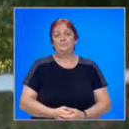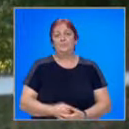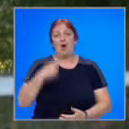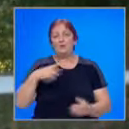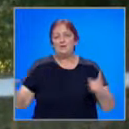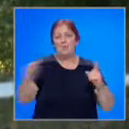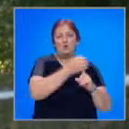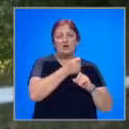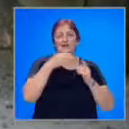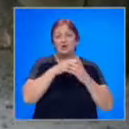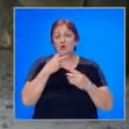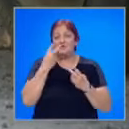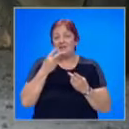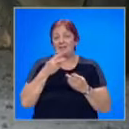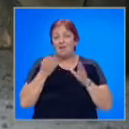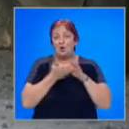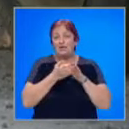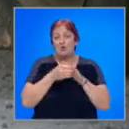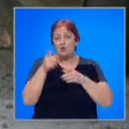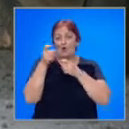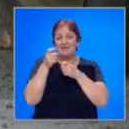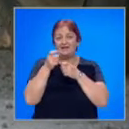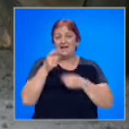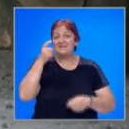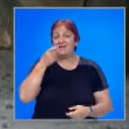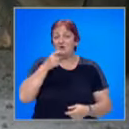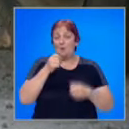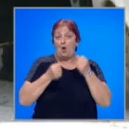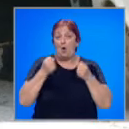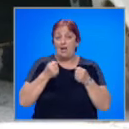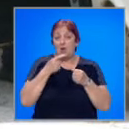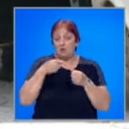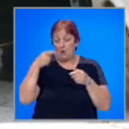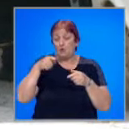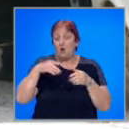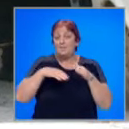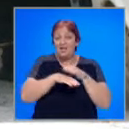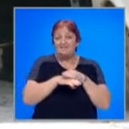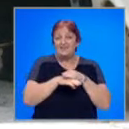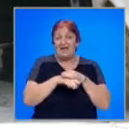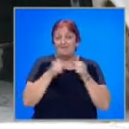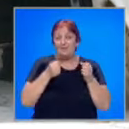Опит за покушение срещу свидетел подел от окилърите. Стреляно е по колата му, докато е вътре.